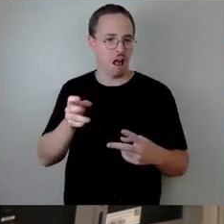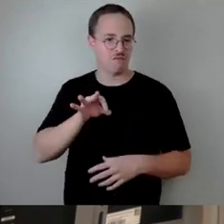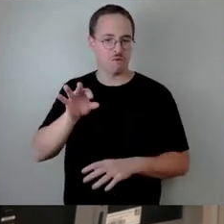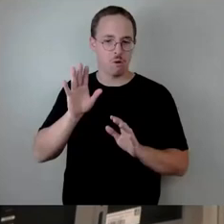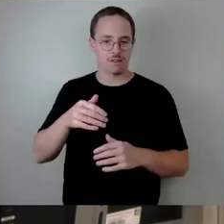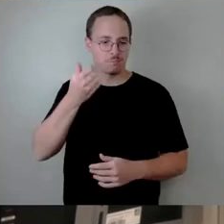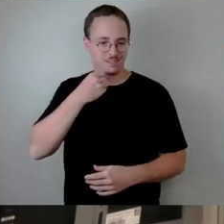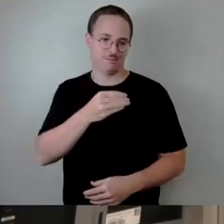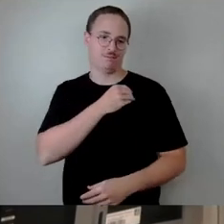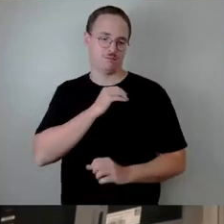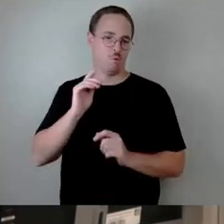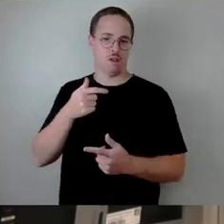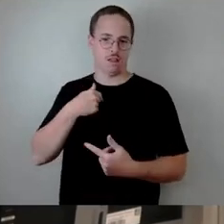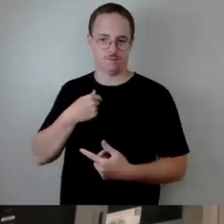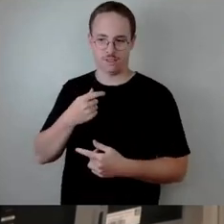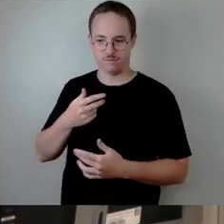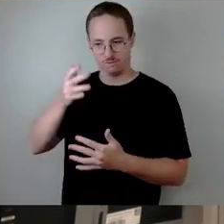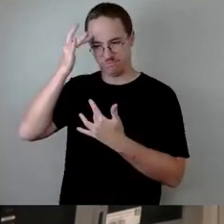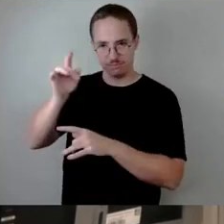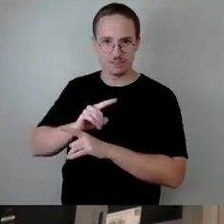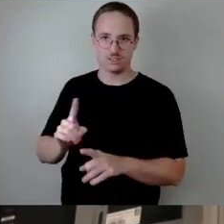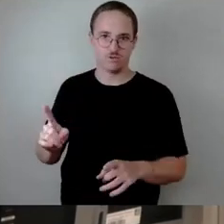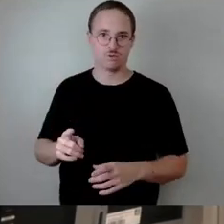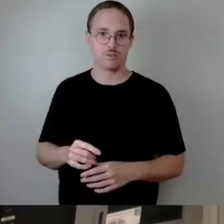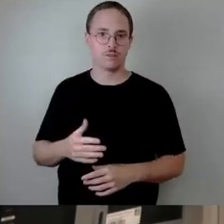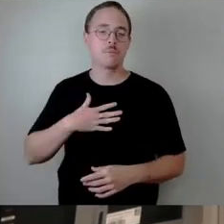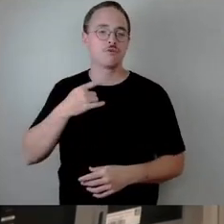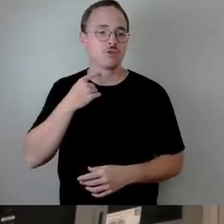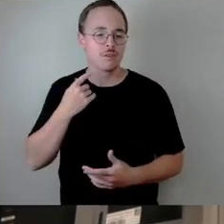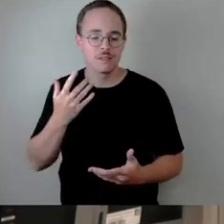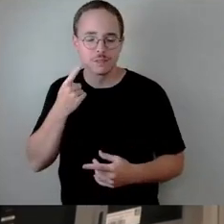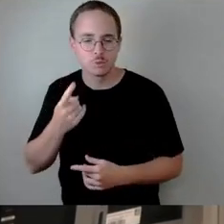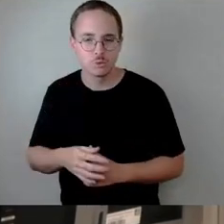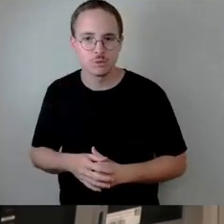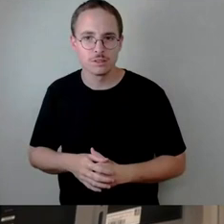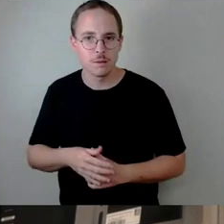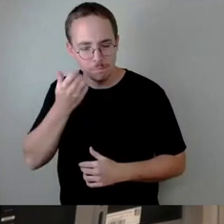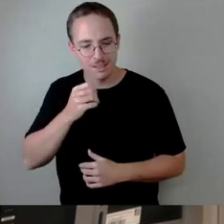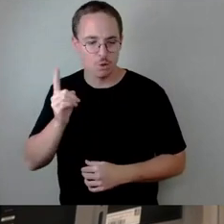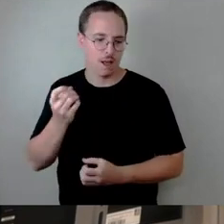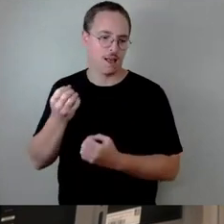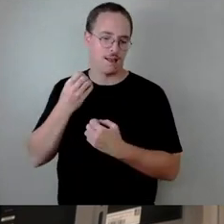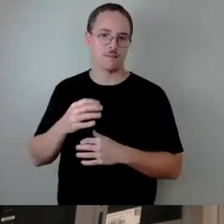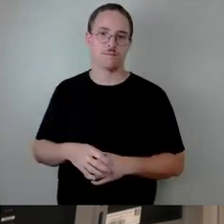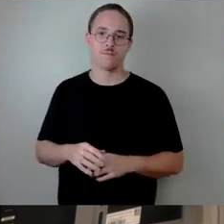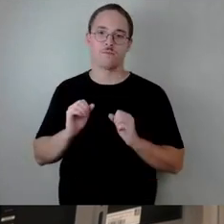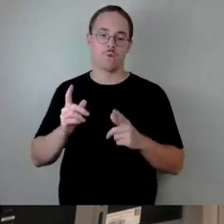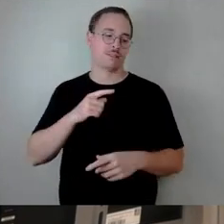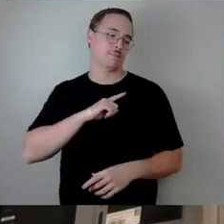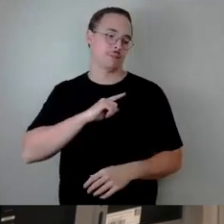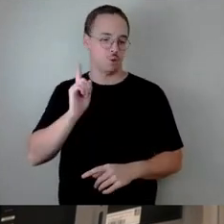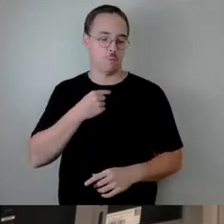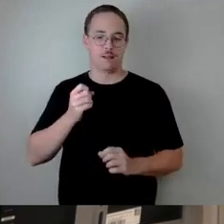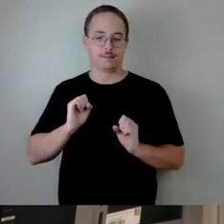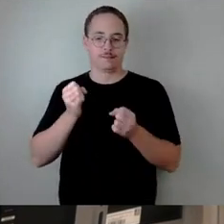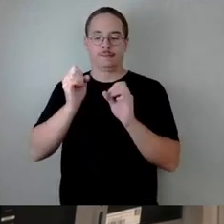könnte wirklich an meiner Stimme hängen. Also sagen Sie es mir bitte noch mal. Gut, dann muss ich mich selber noch mal bemühen. Gut, ich wollte